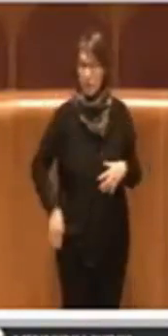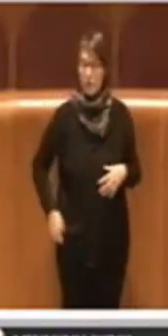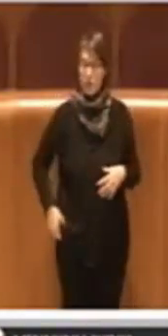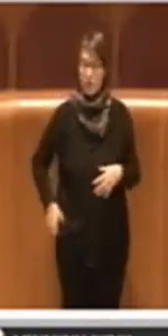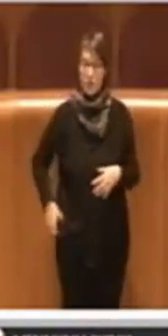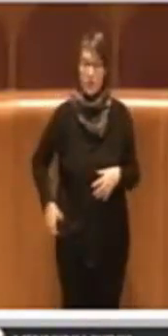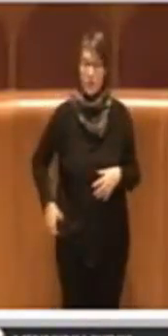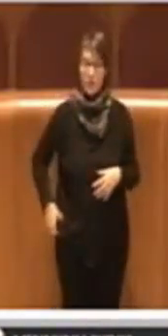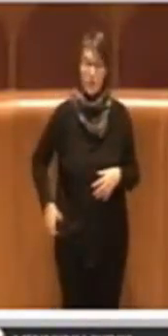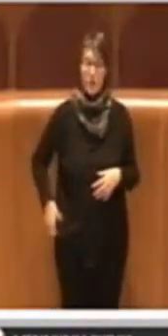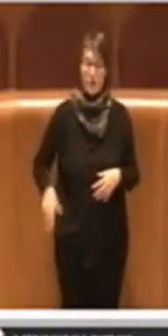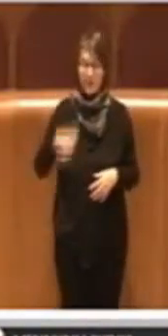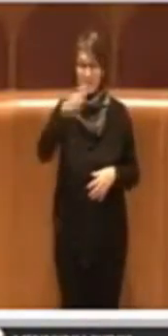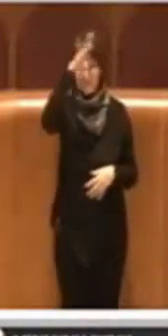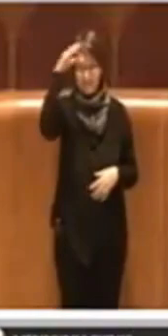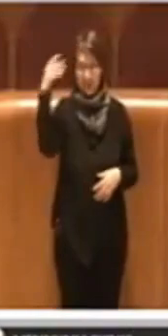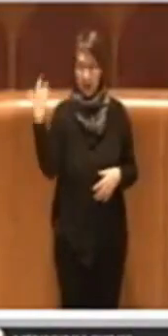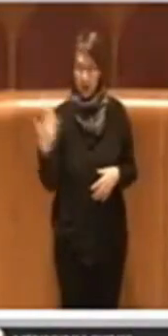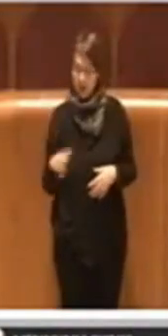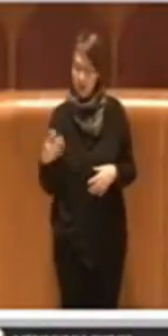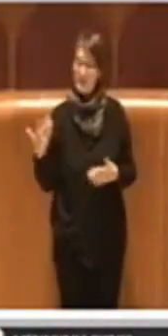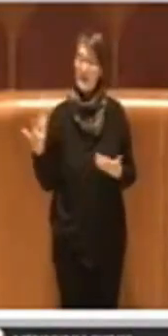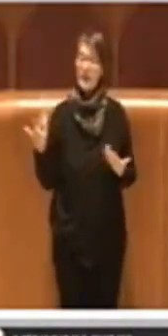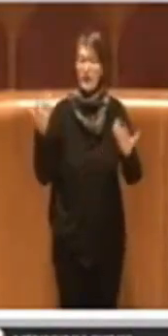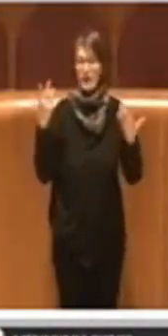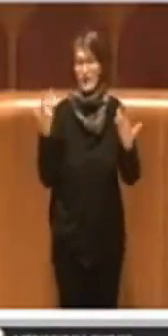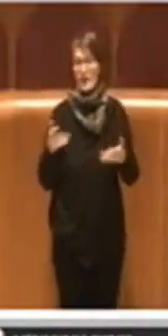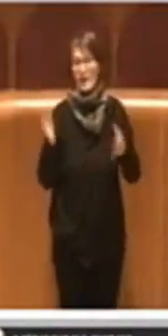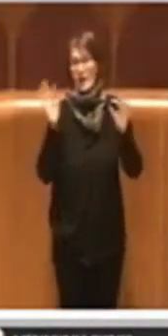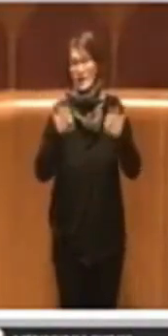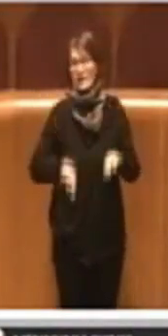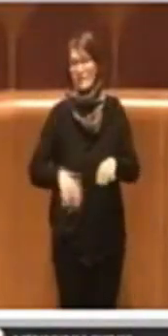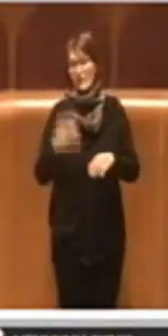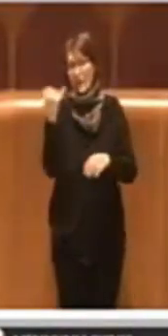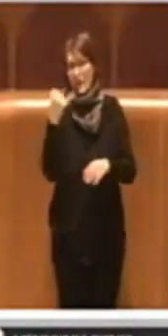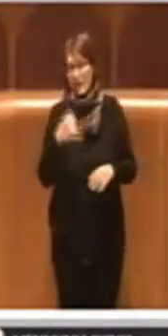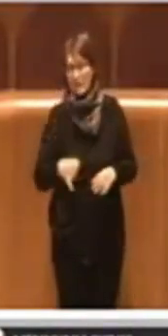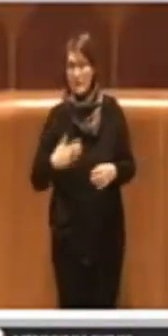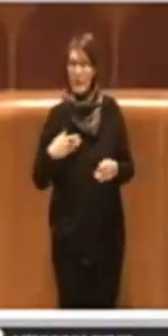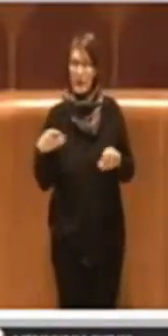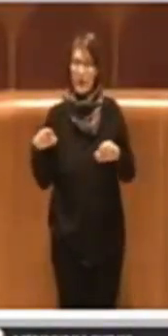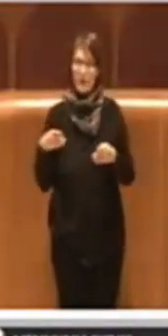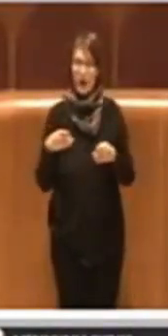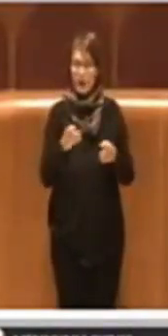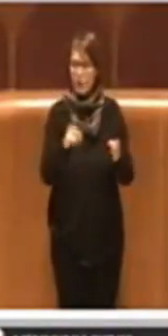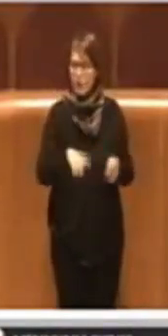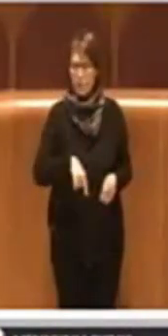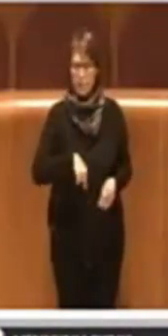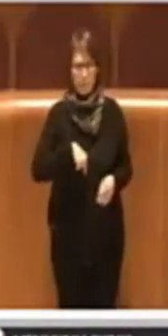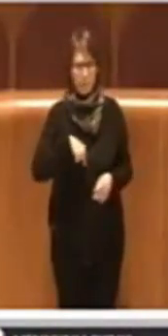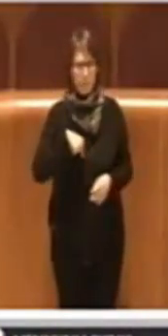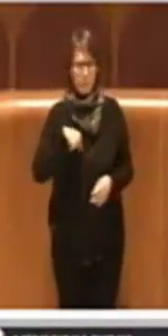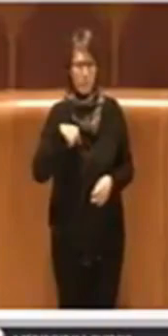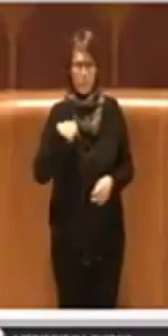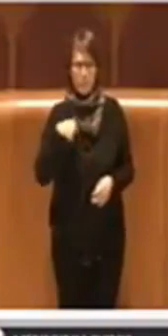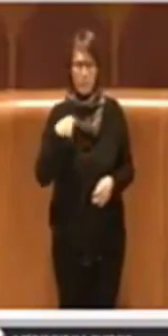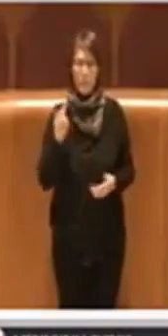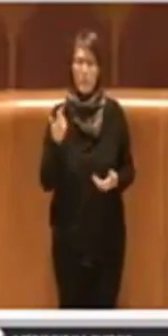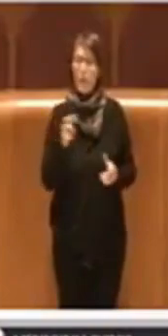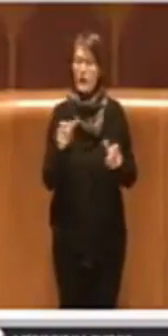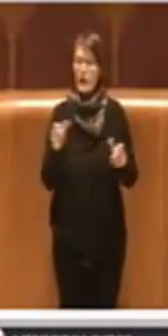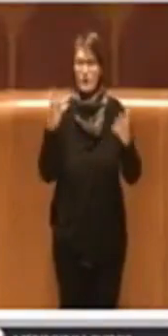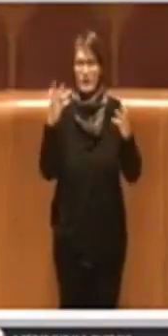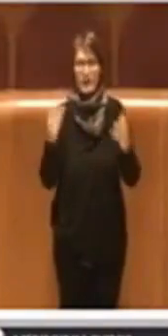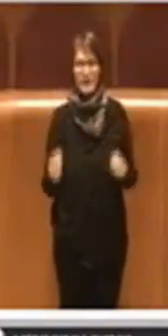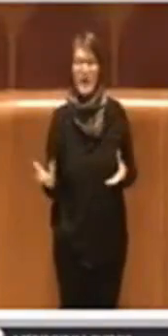fatica alla fine, ci auguriamo di questo percorso lunghissimo che ha visto tante persone coinvolte,